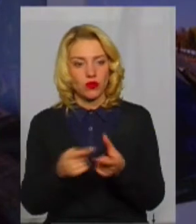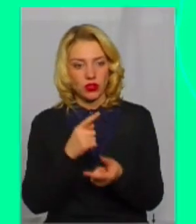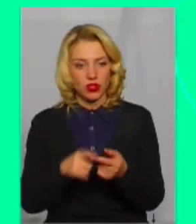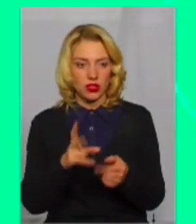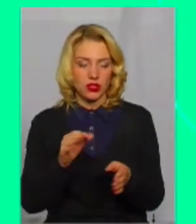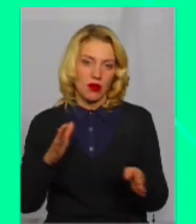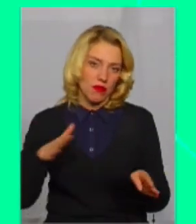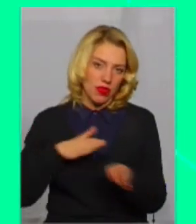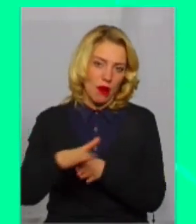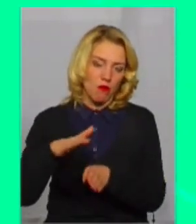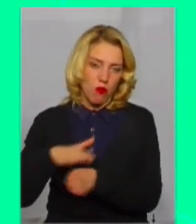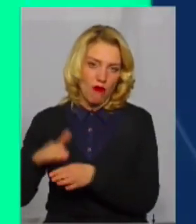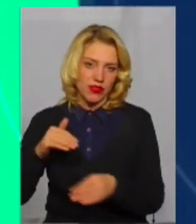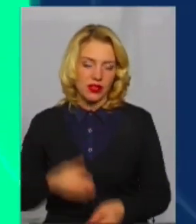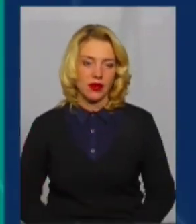наповненням.